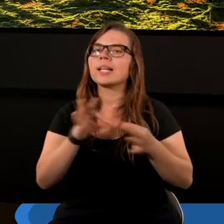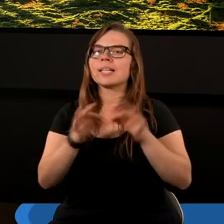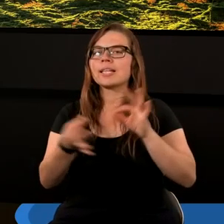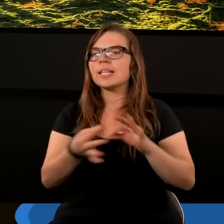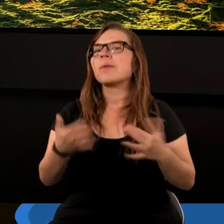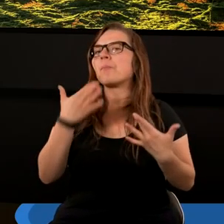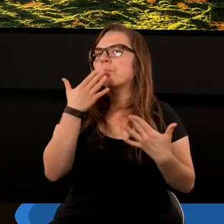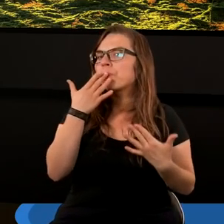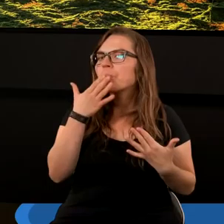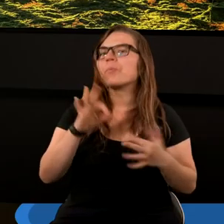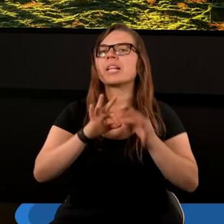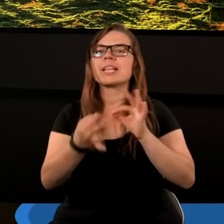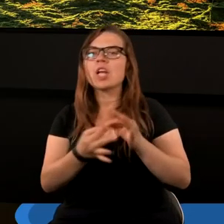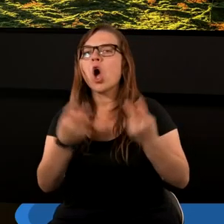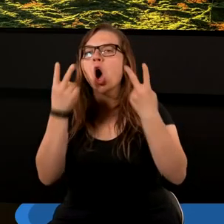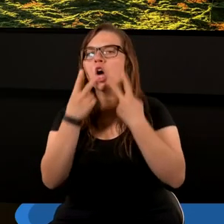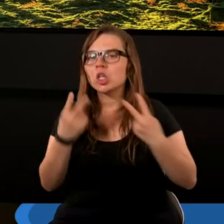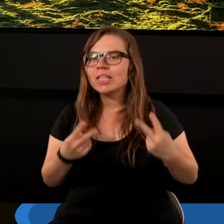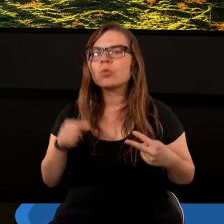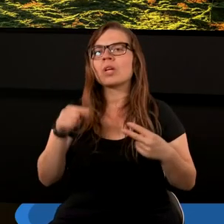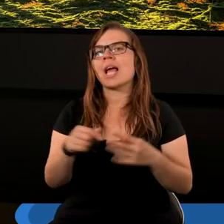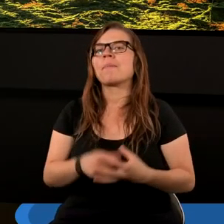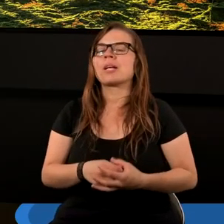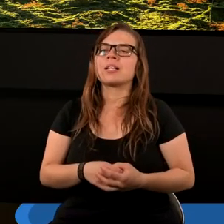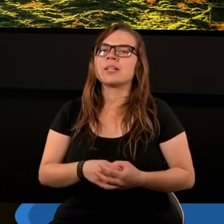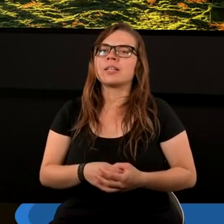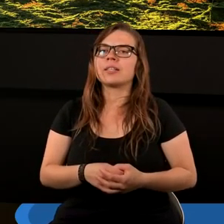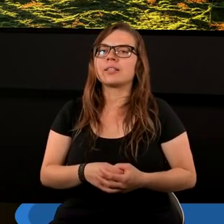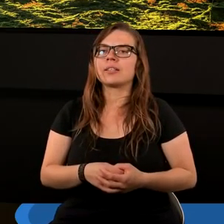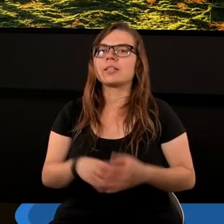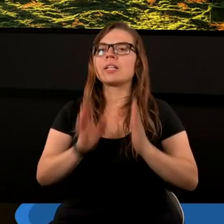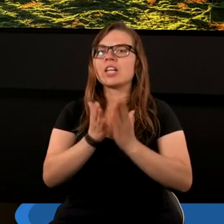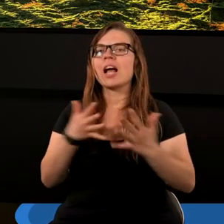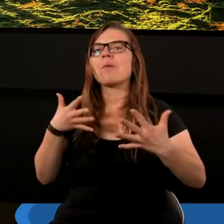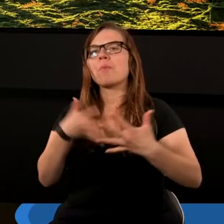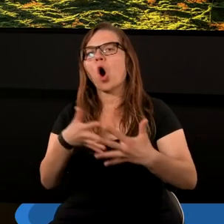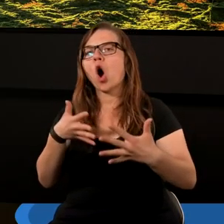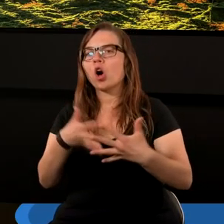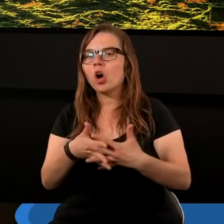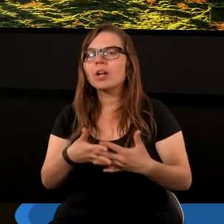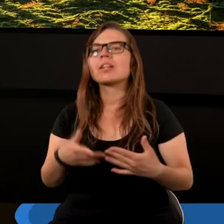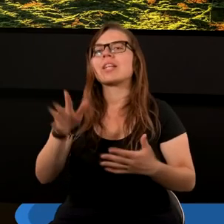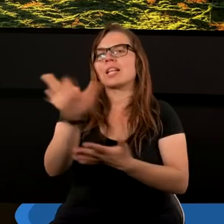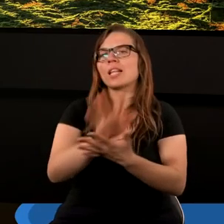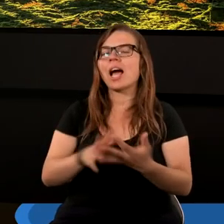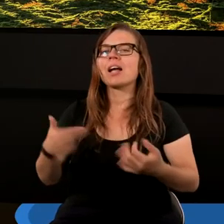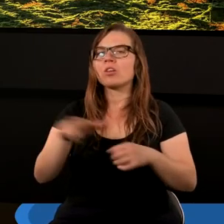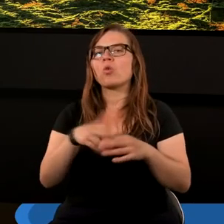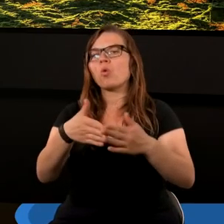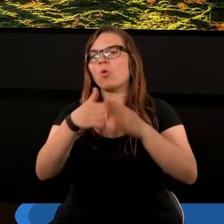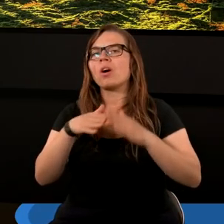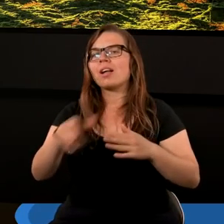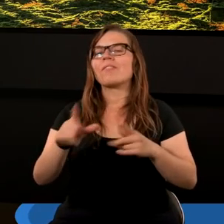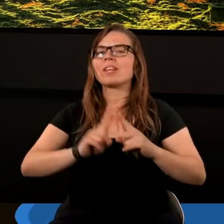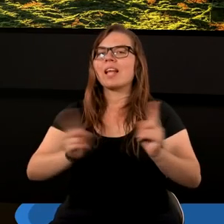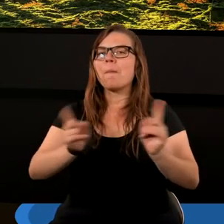gdy mówimy, gdy odczytujemy w Księgi Prorocze treść ukrytą